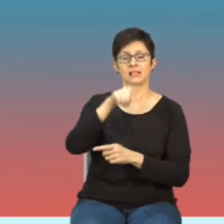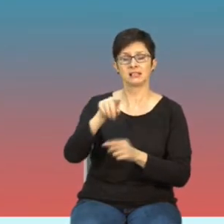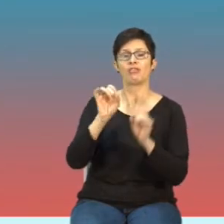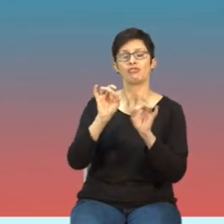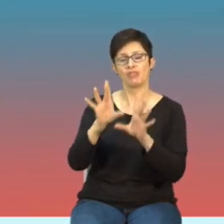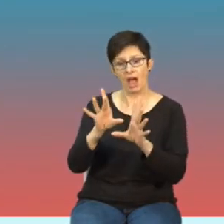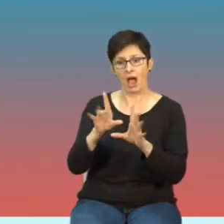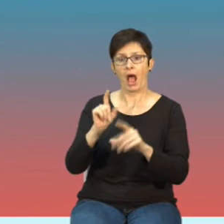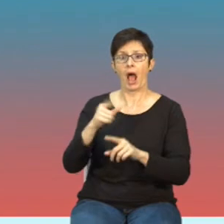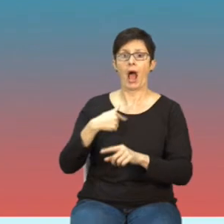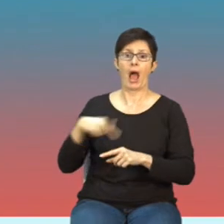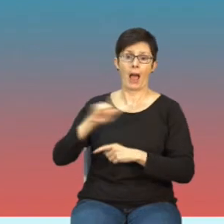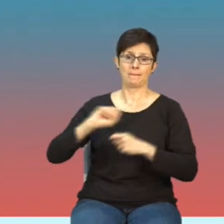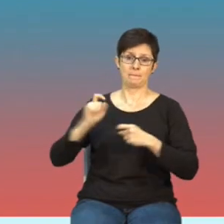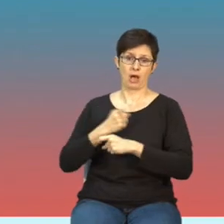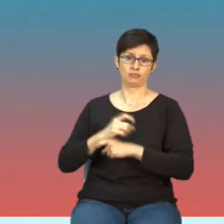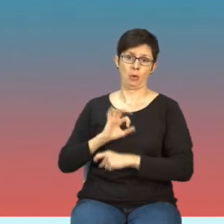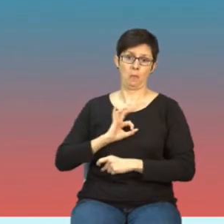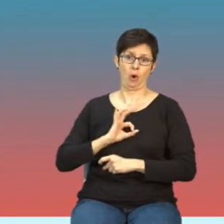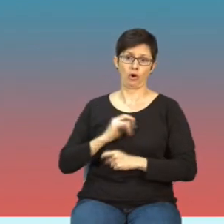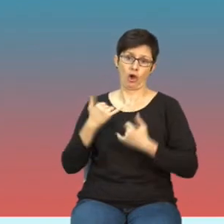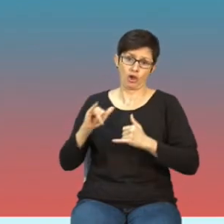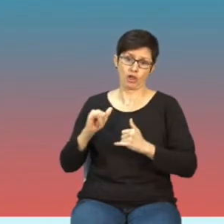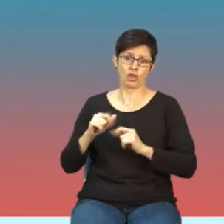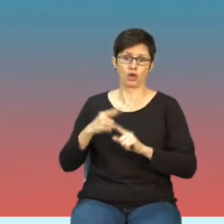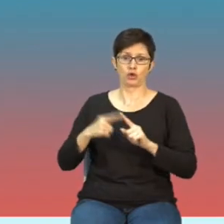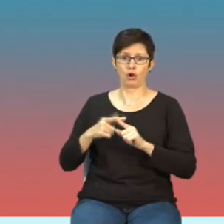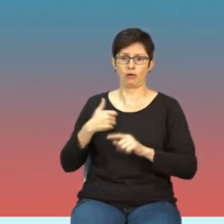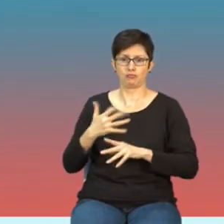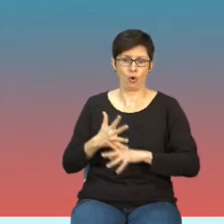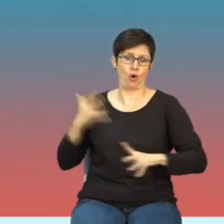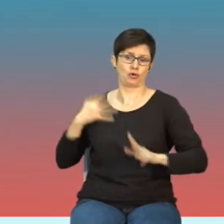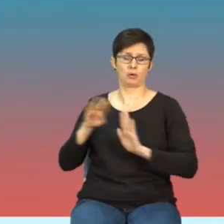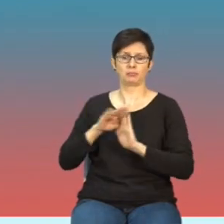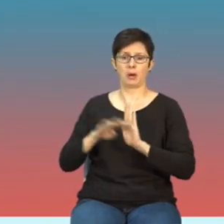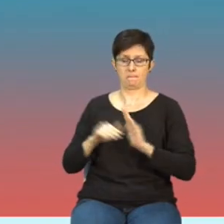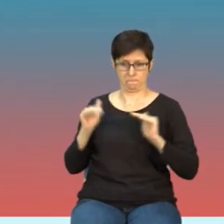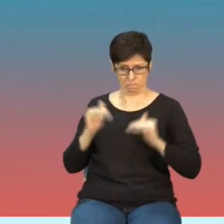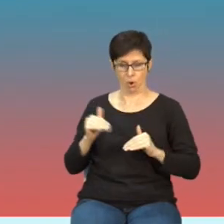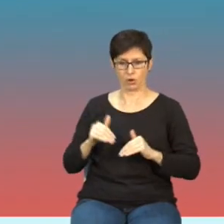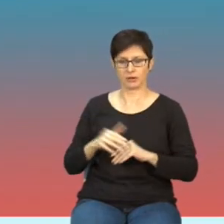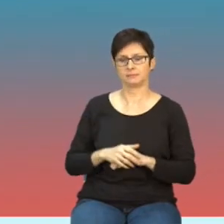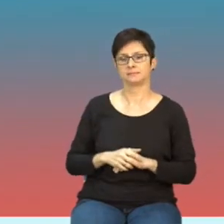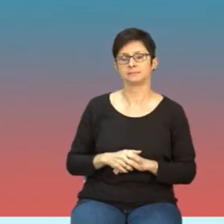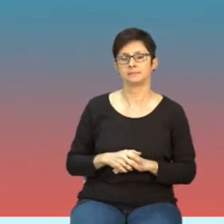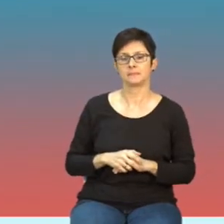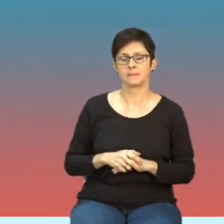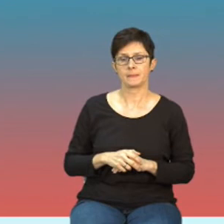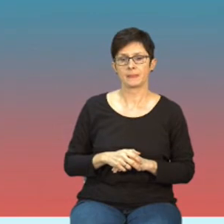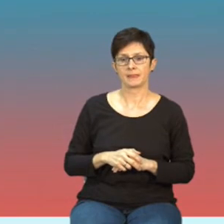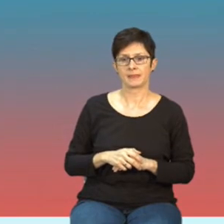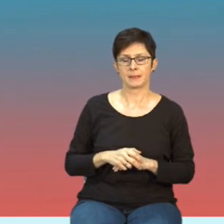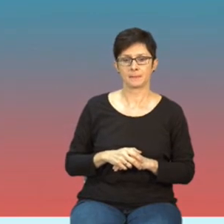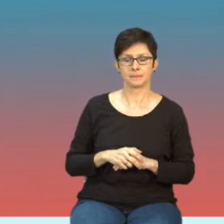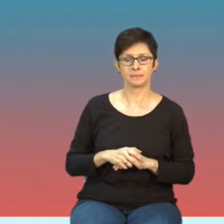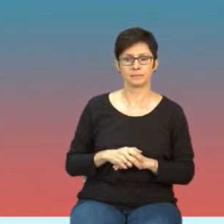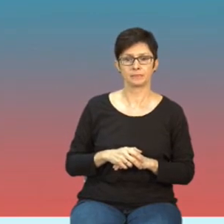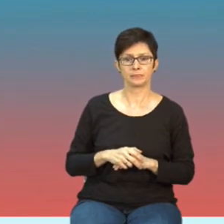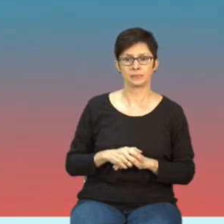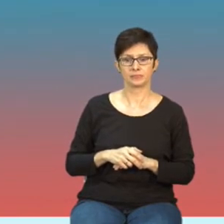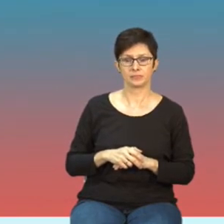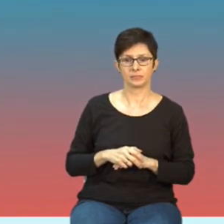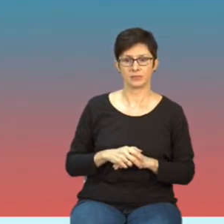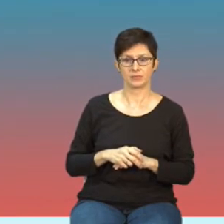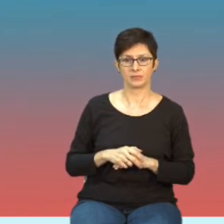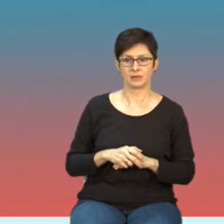pracowników populacji zawodowo eksponowanej tam jest dyrektywa i wszystkie kraje Unii Europejskiej